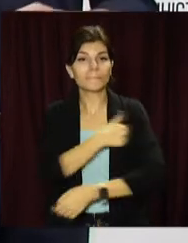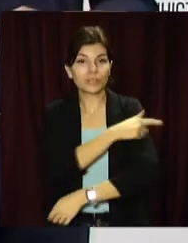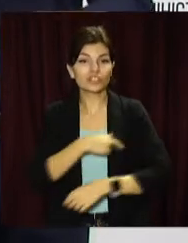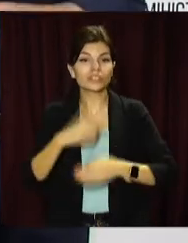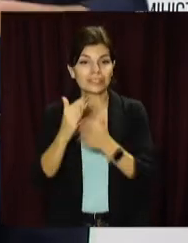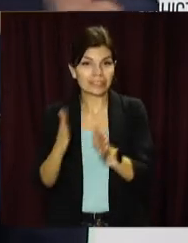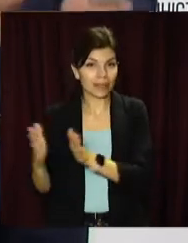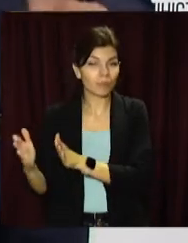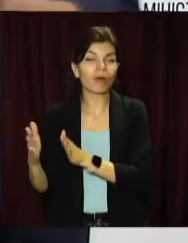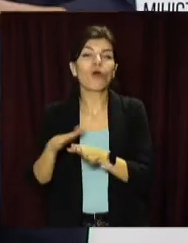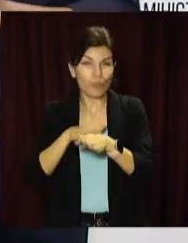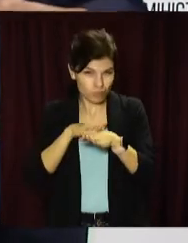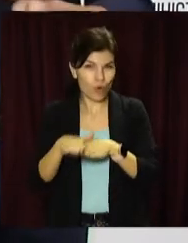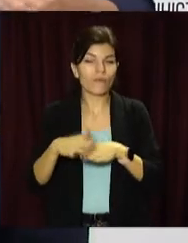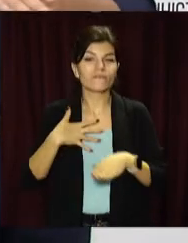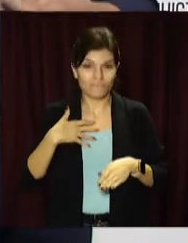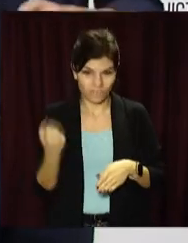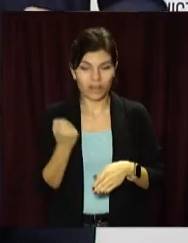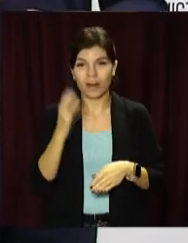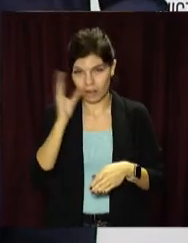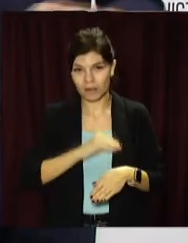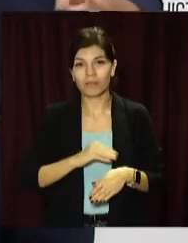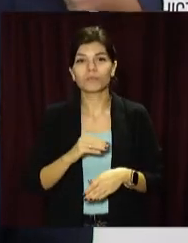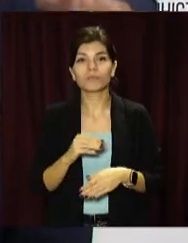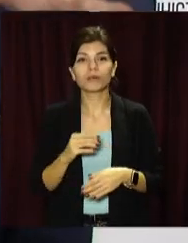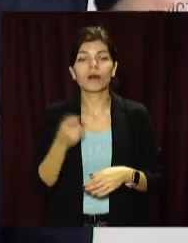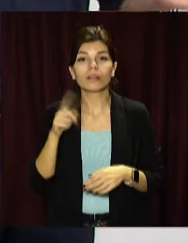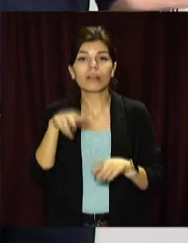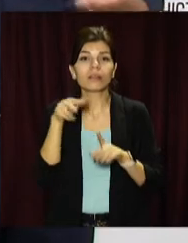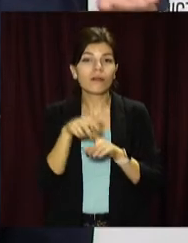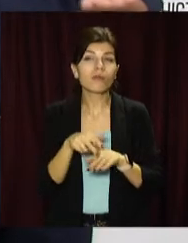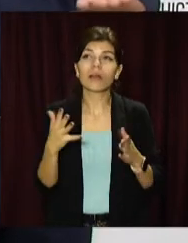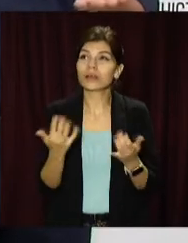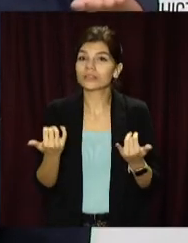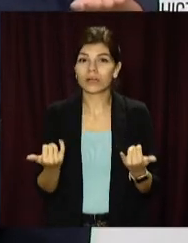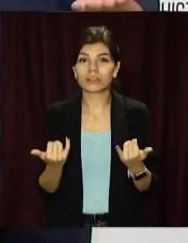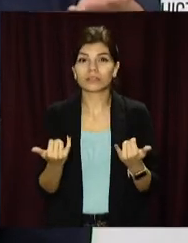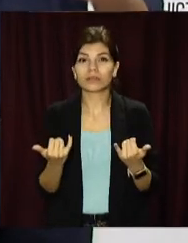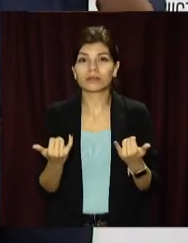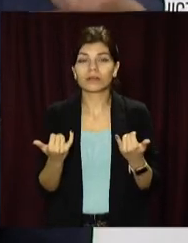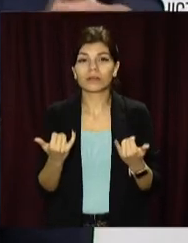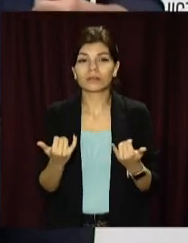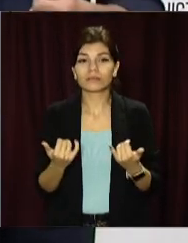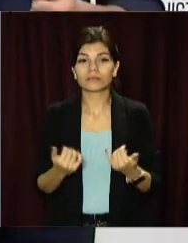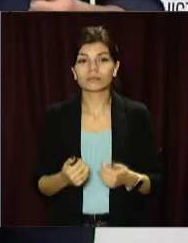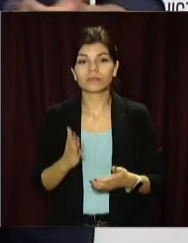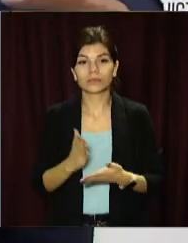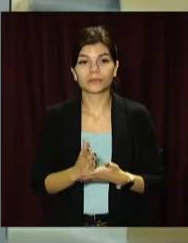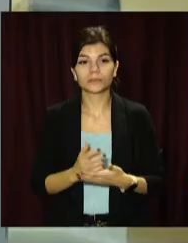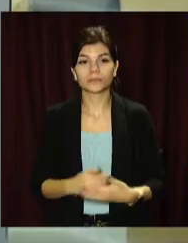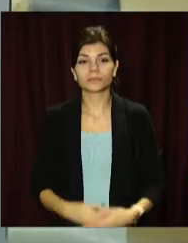медична система повністю витримає те навантаження, яке зараз на неї є.